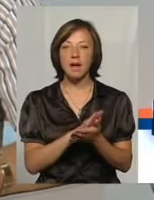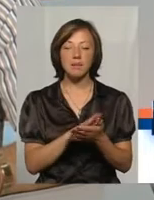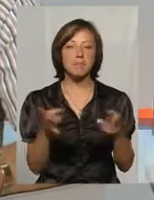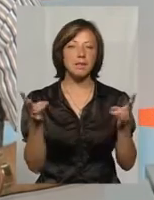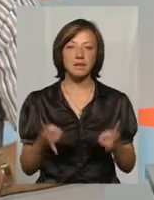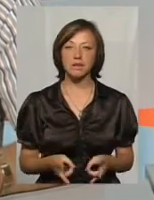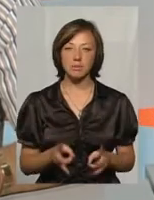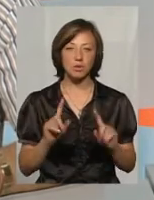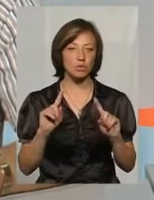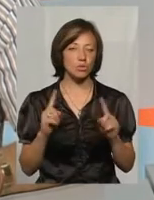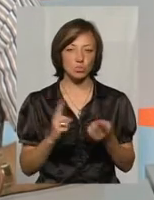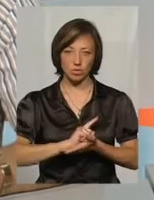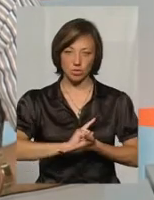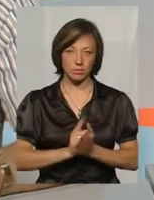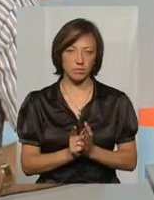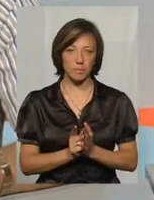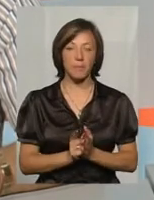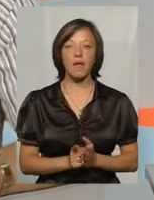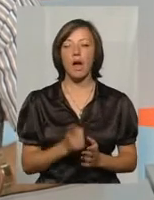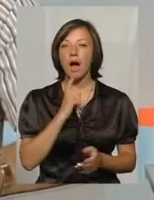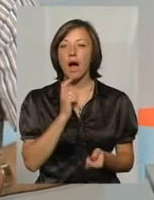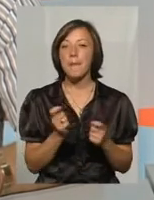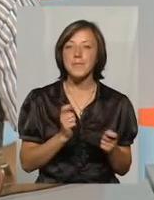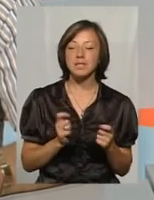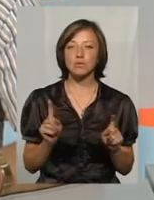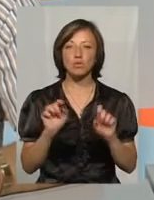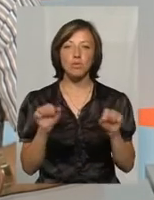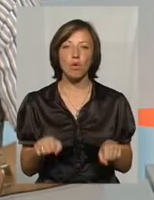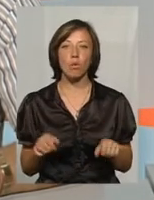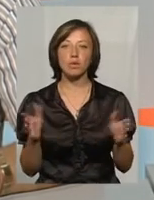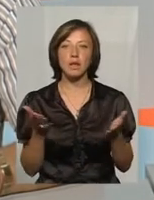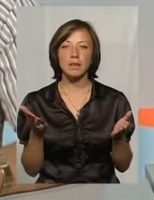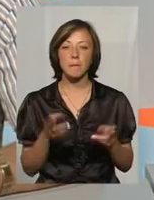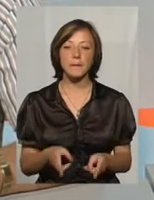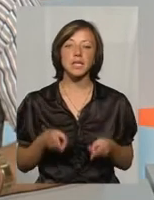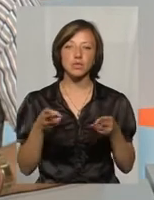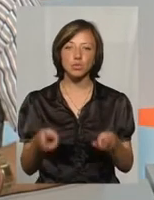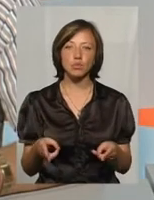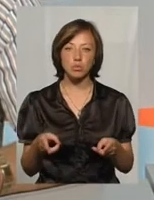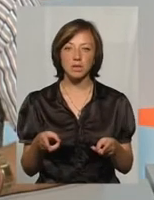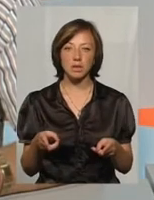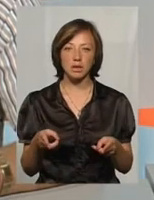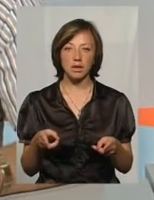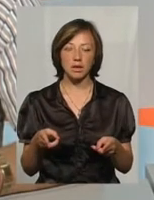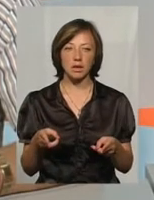саме безотлагальна. Апасення о тому, що можуть бути якісь приступні поступлі